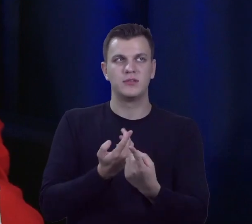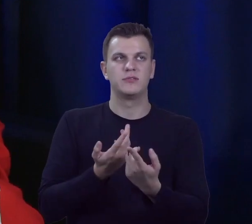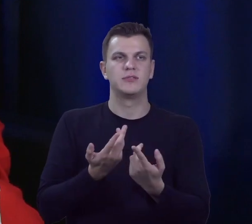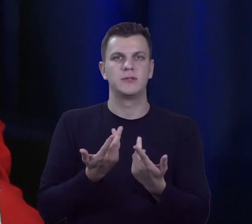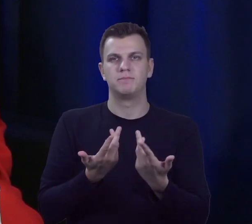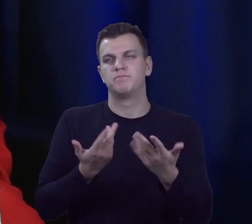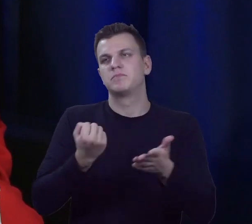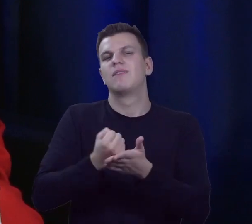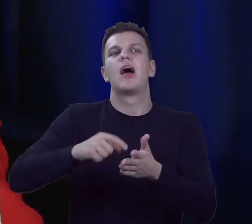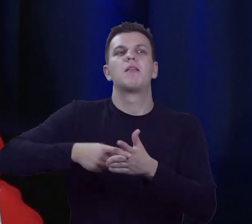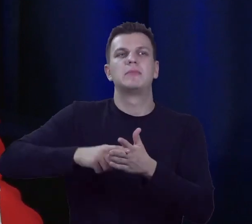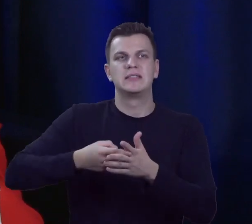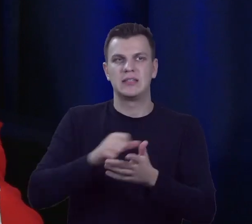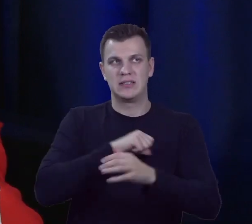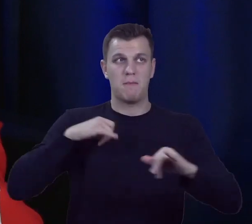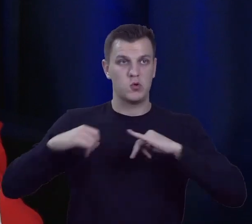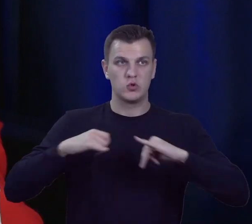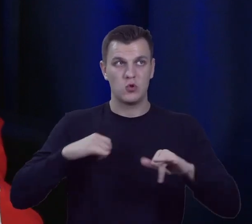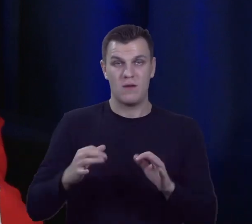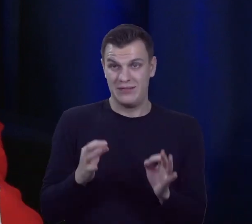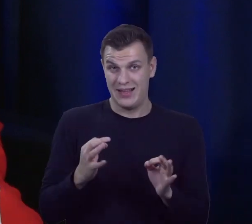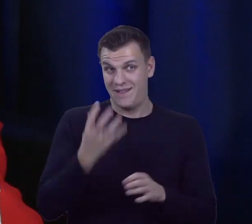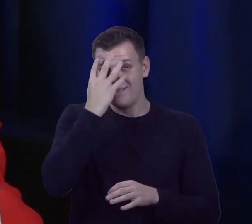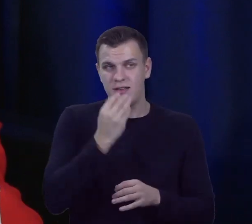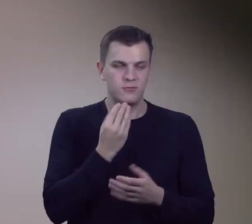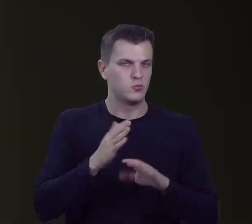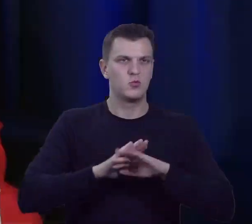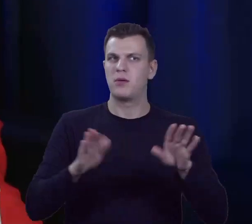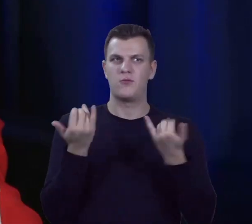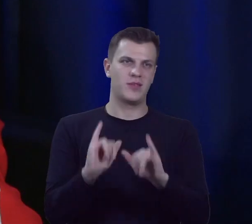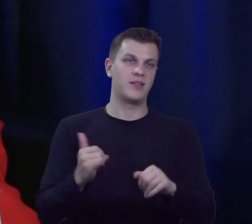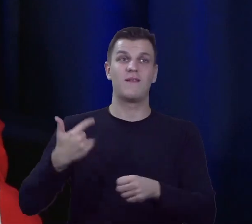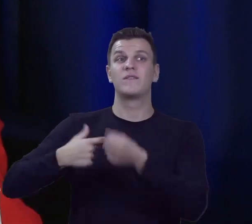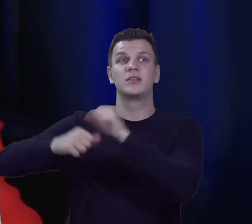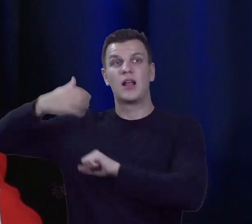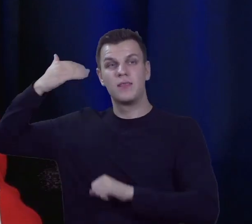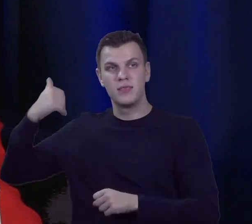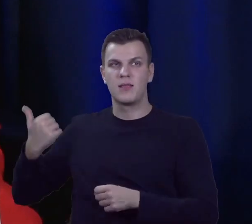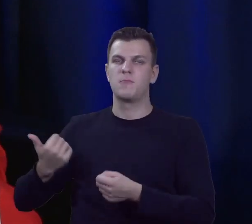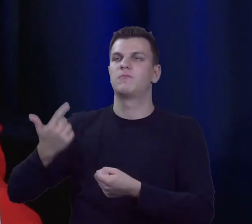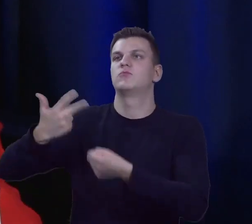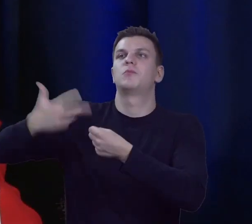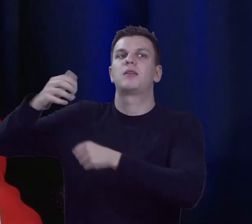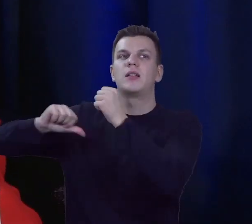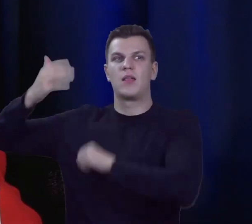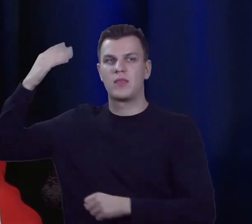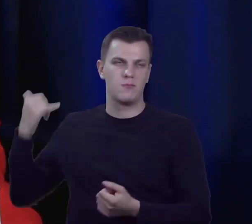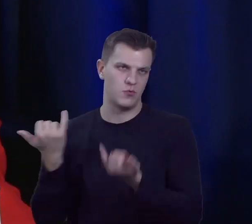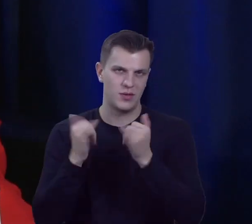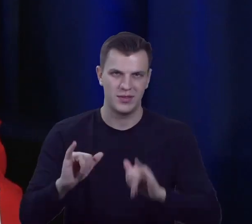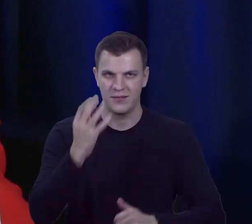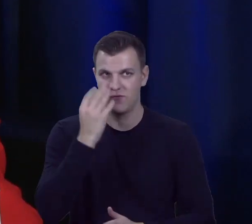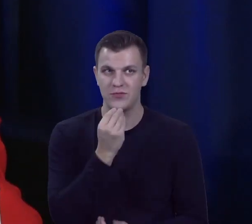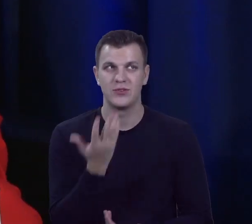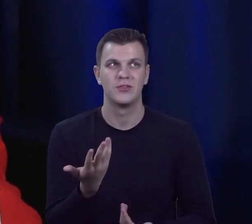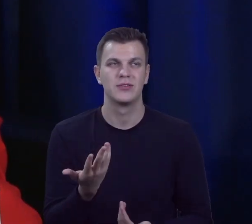administracja samorządowa wygląda zupełnie inaczej niż 20 czy 35 lat temu. To sobie trzeba jasno powiedzieć. A co